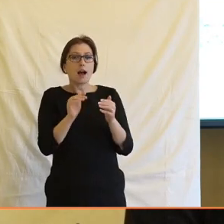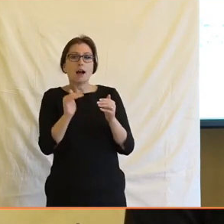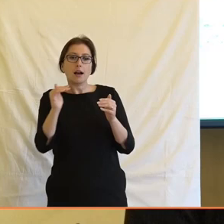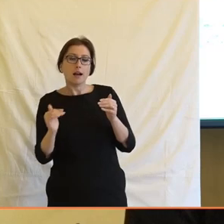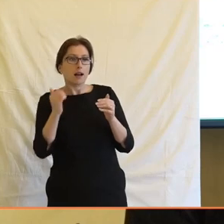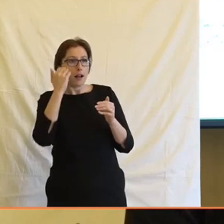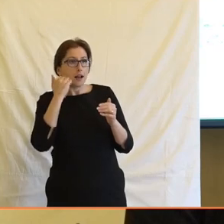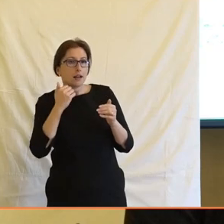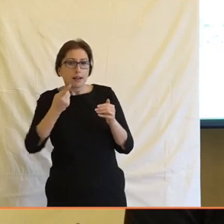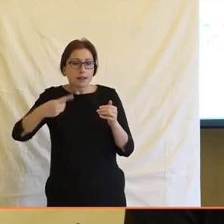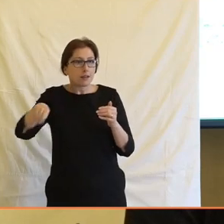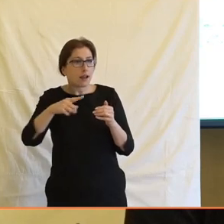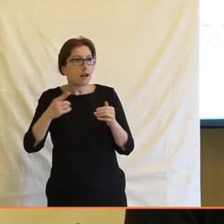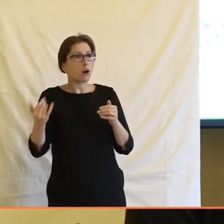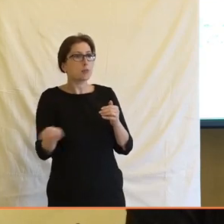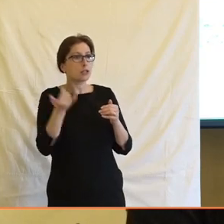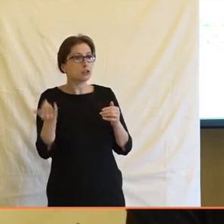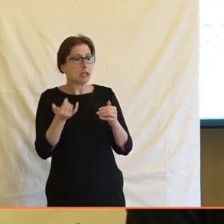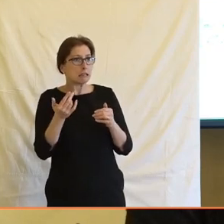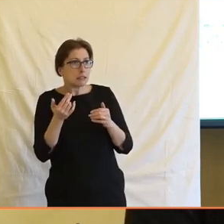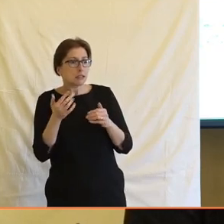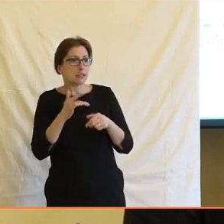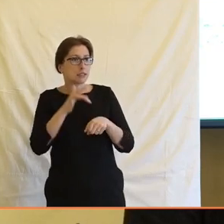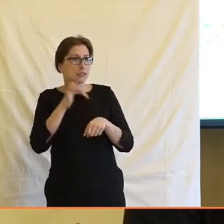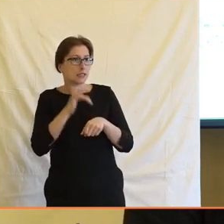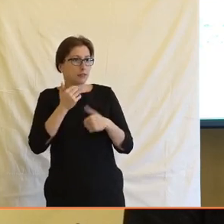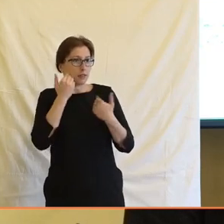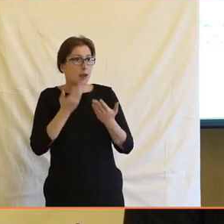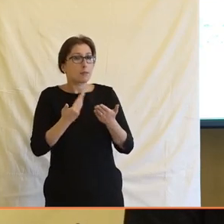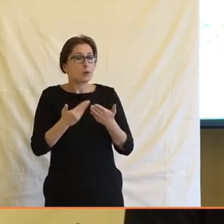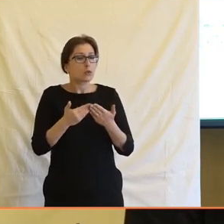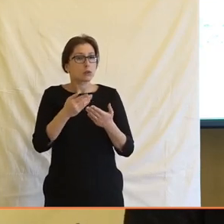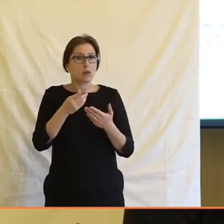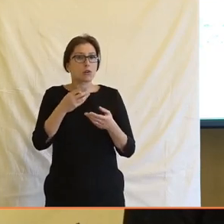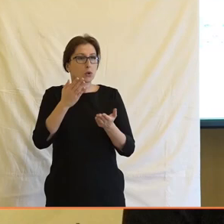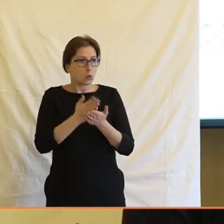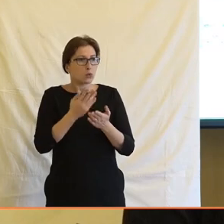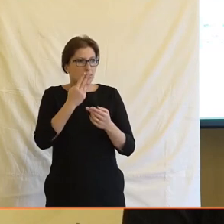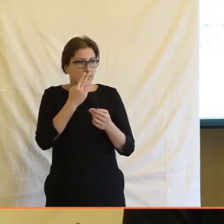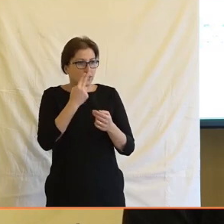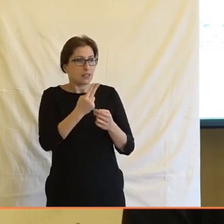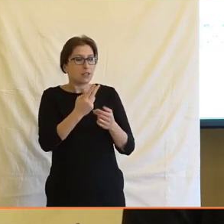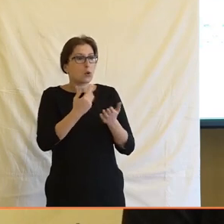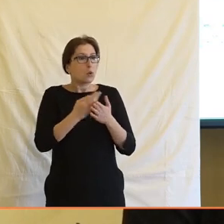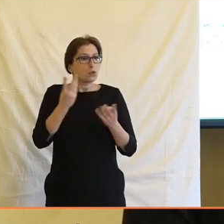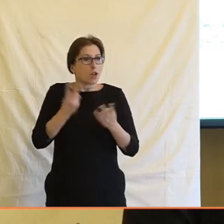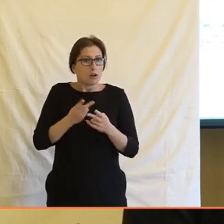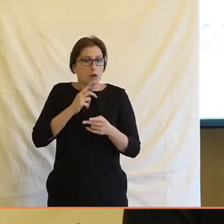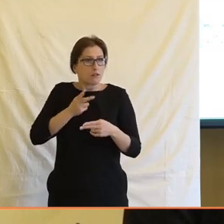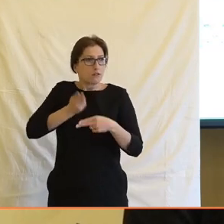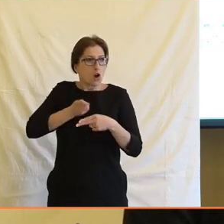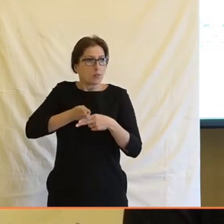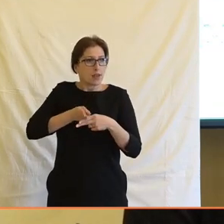menšinové, vnímání menšin, citlivost zvučí těm menšinám a současně vlastně posiluje de facto ksenofobní nastavení